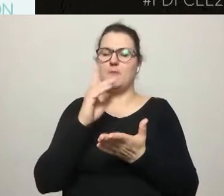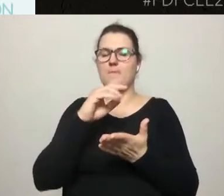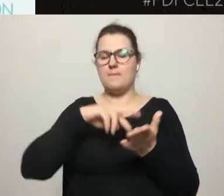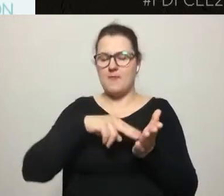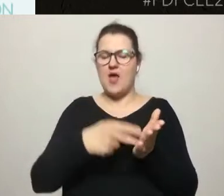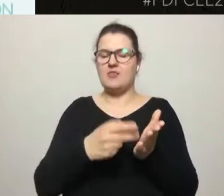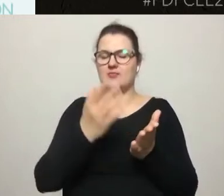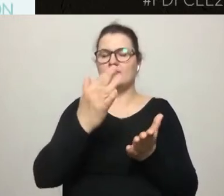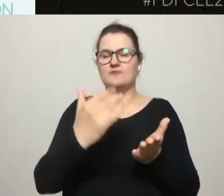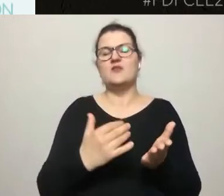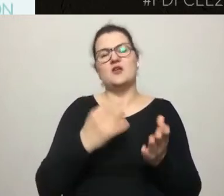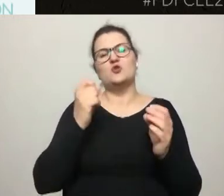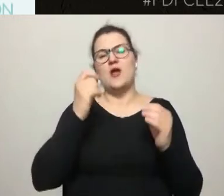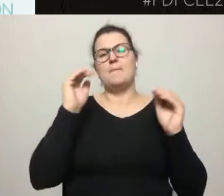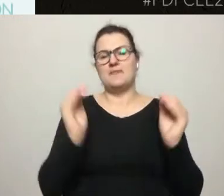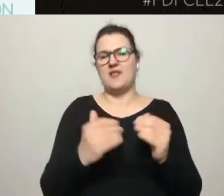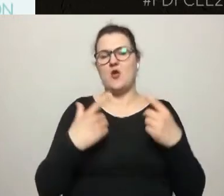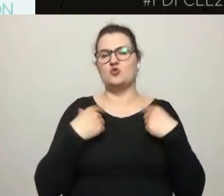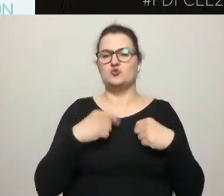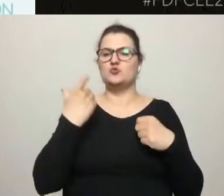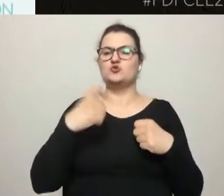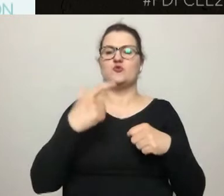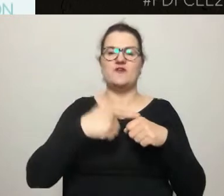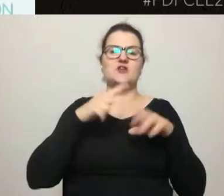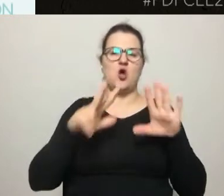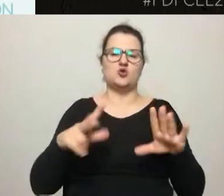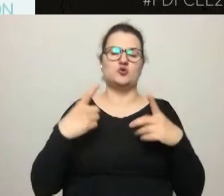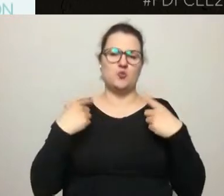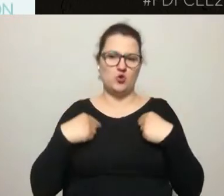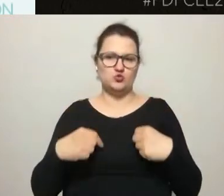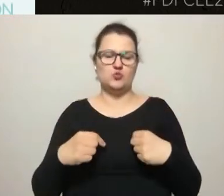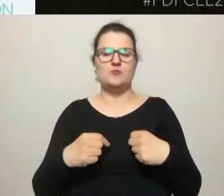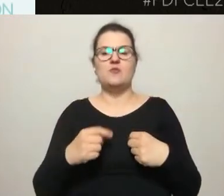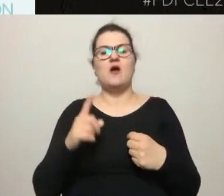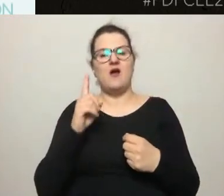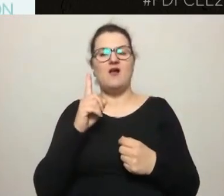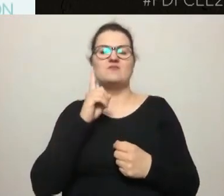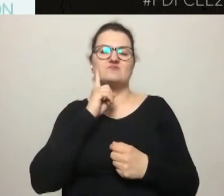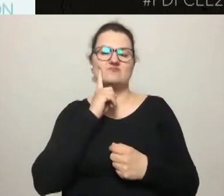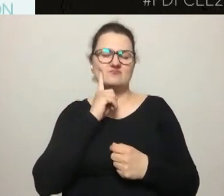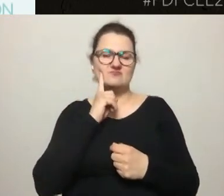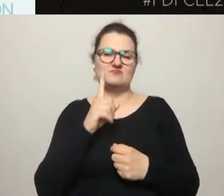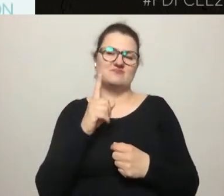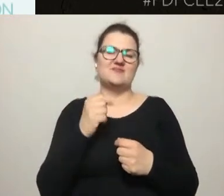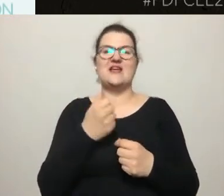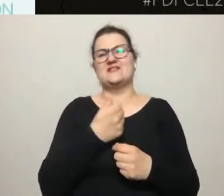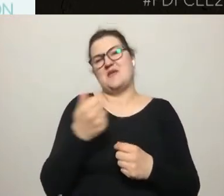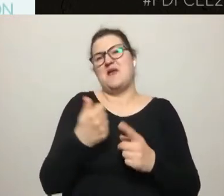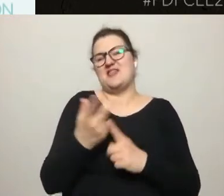osób. Ale oczywiście same liczby użytkowników to nie wszystko.